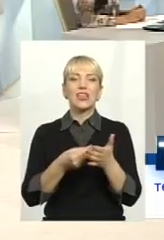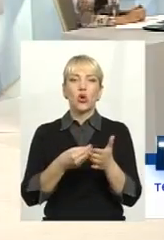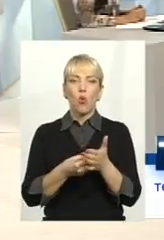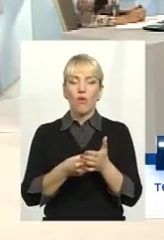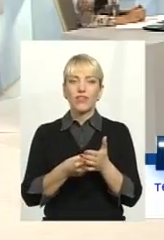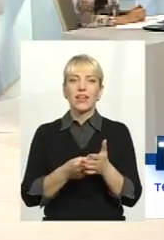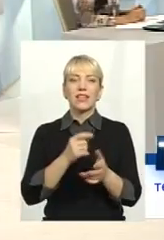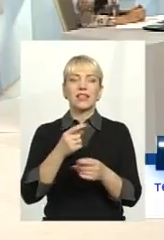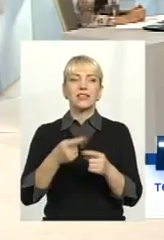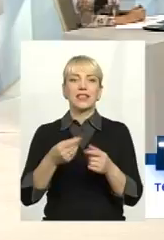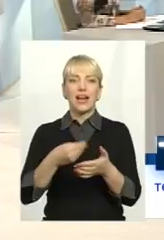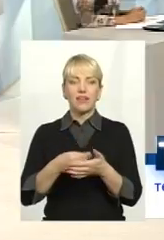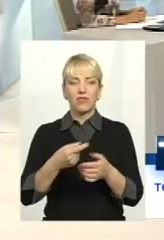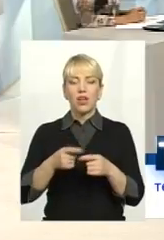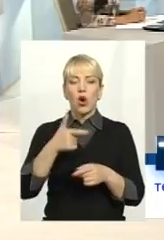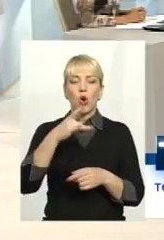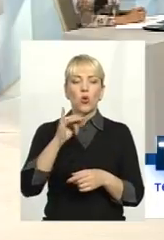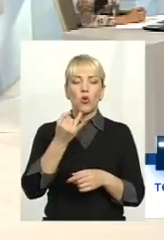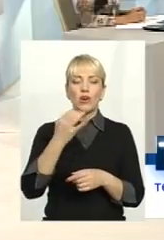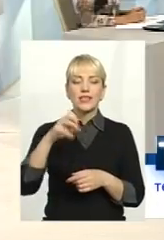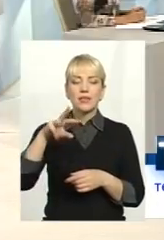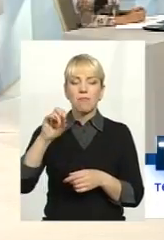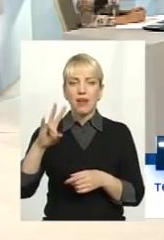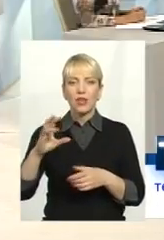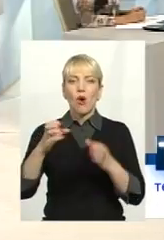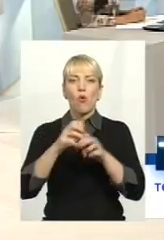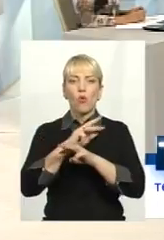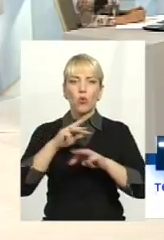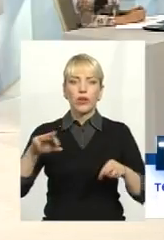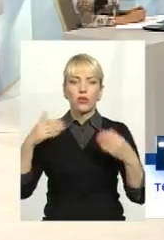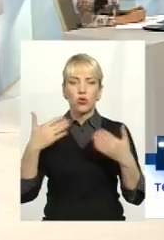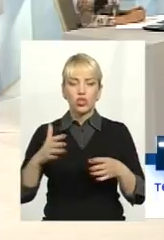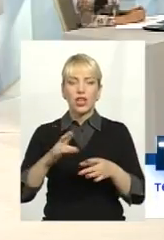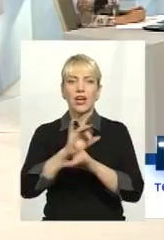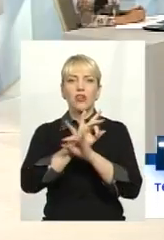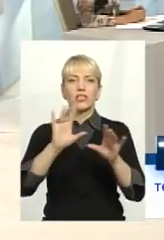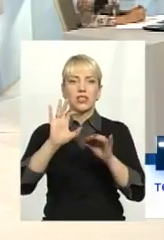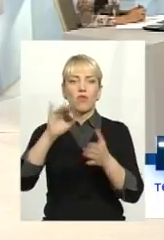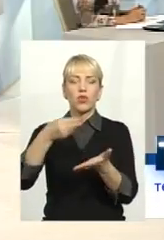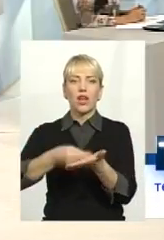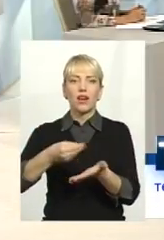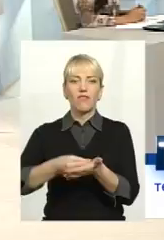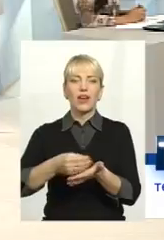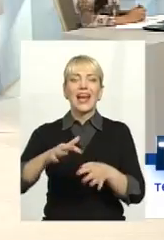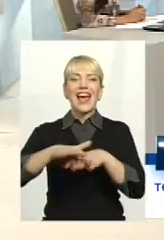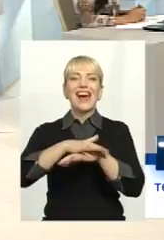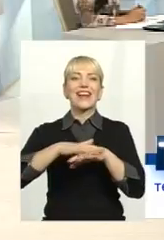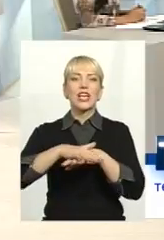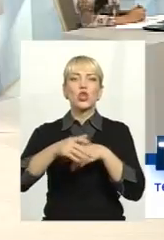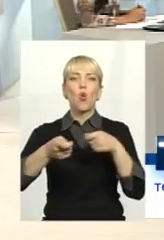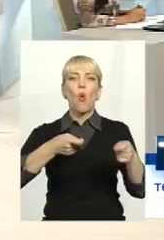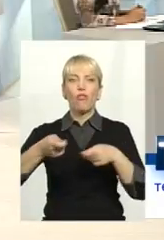оголосив уряд і Гройсман, пан особисто оголосив ринкові тарифи. Звертаю увагу, Гройсман встановив